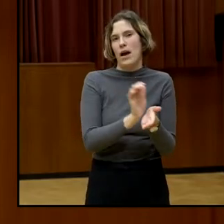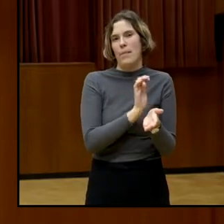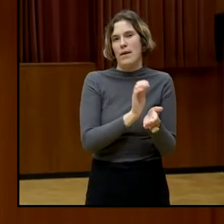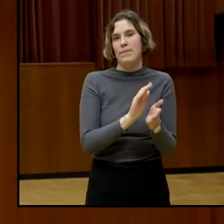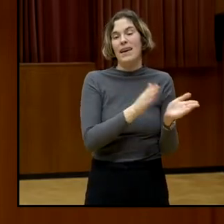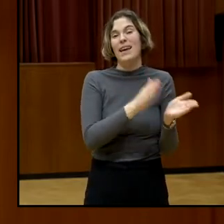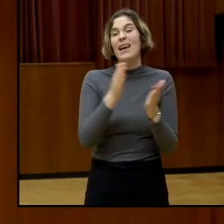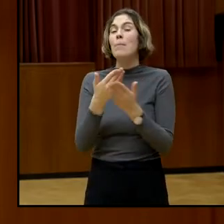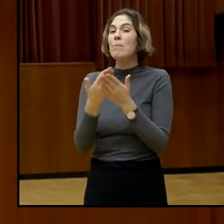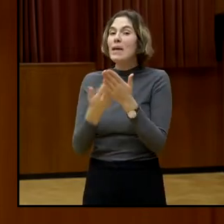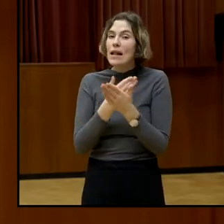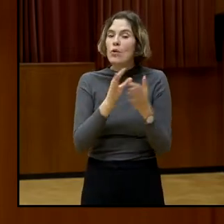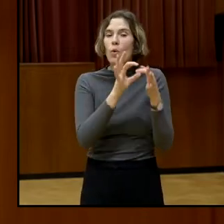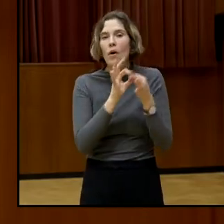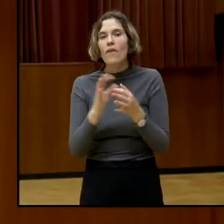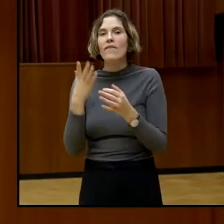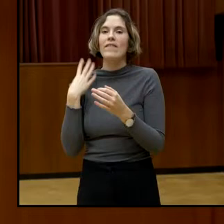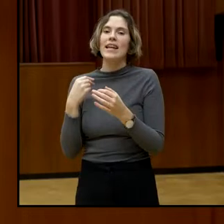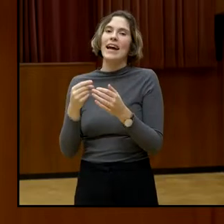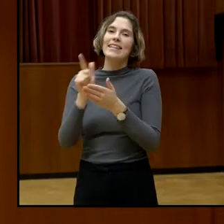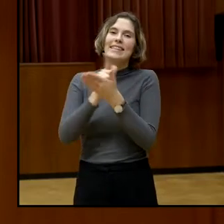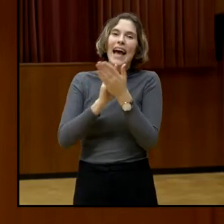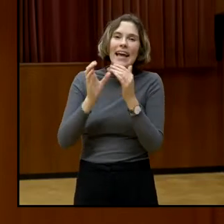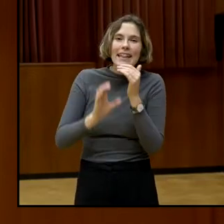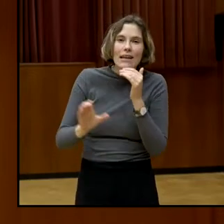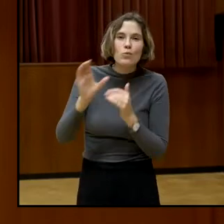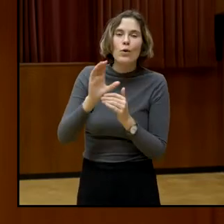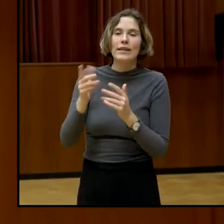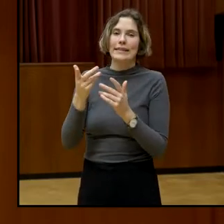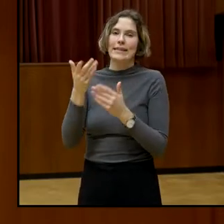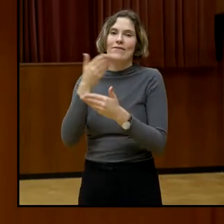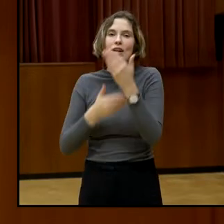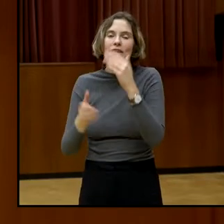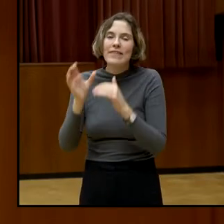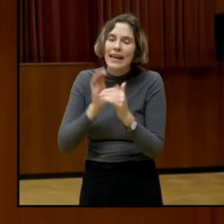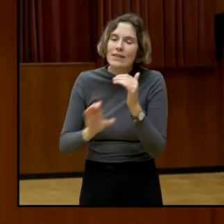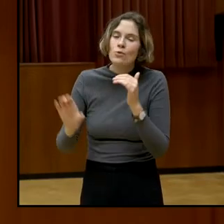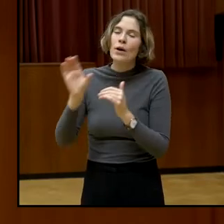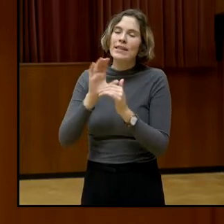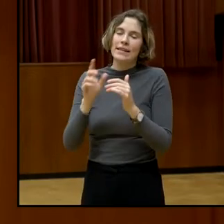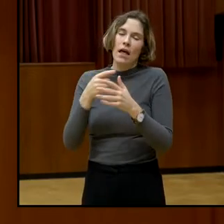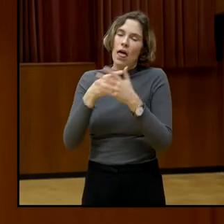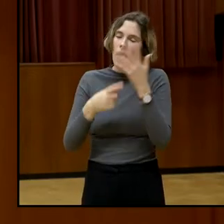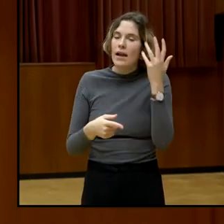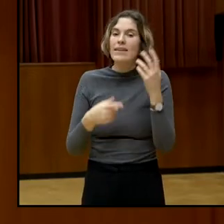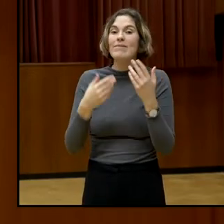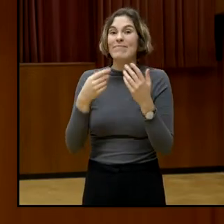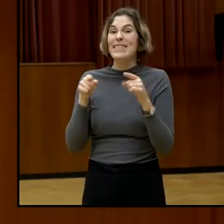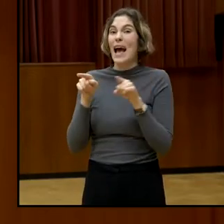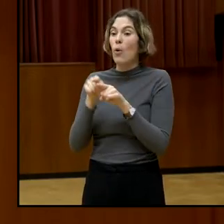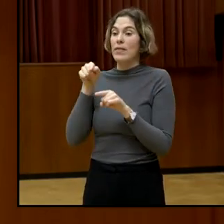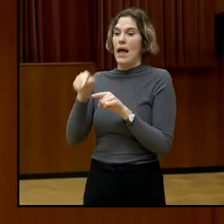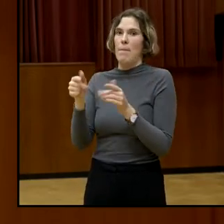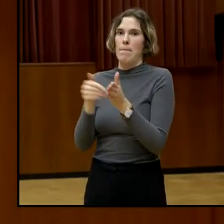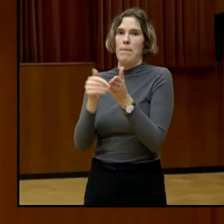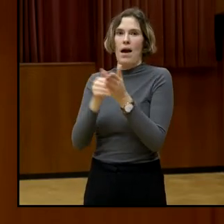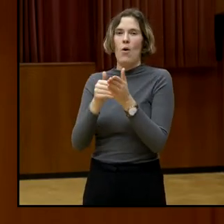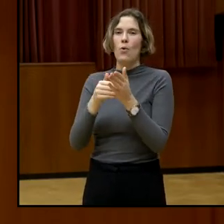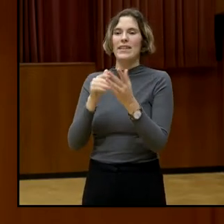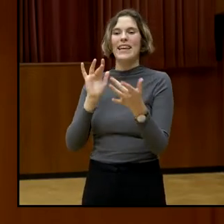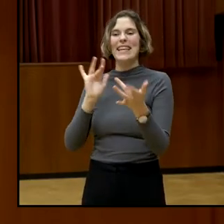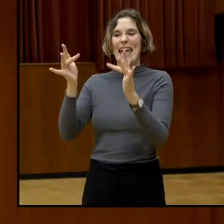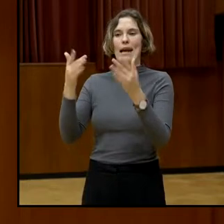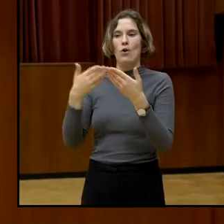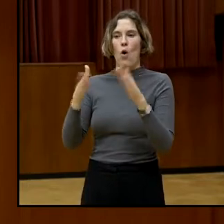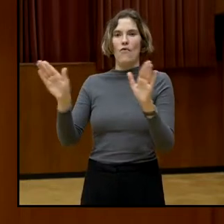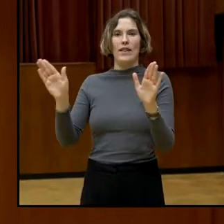Zeitressourcen und so weiter und so fort und auch dafür braucht es diese Formen von Gegenöffentlichkeiten, die wir in einem demokratisch verfassten